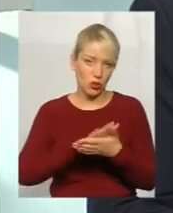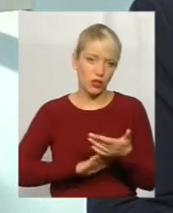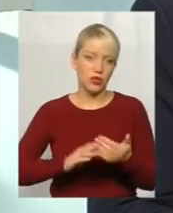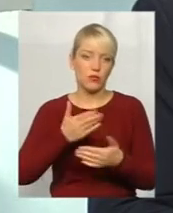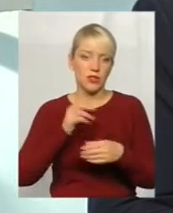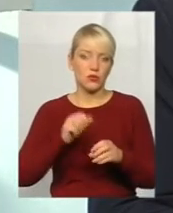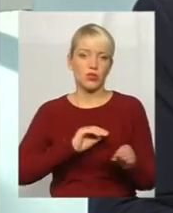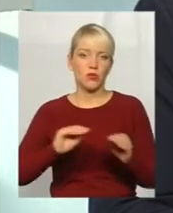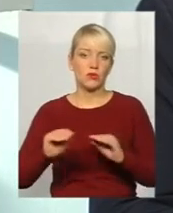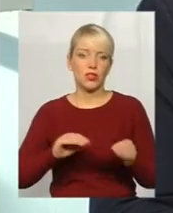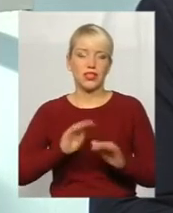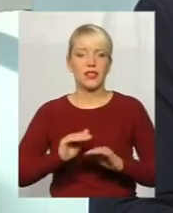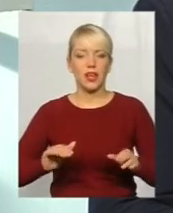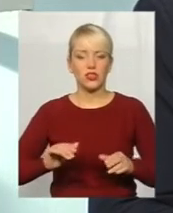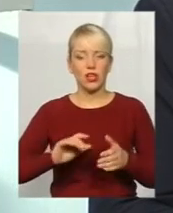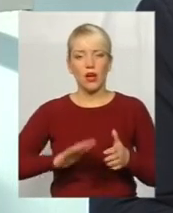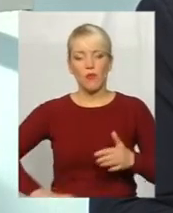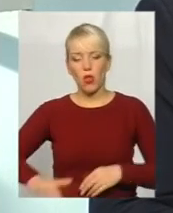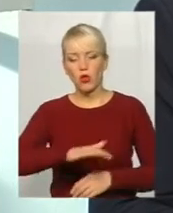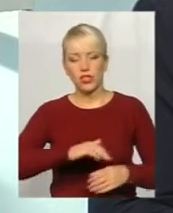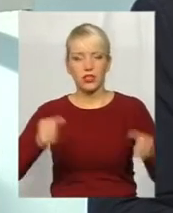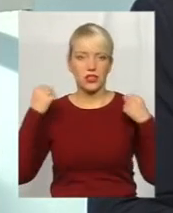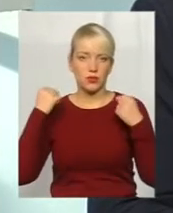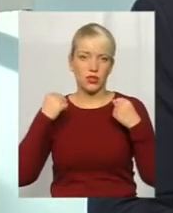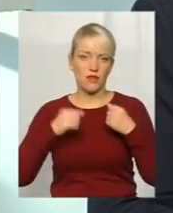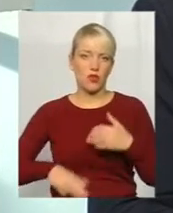розміщати дитячі площадки, спортивні площадочки і так далі.